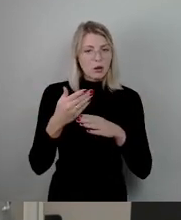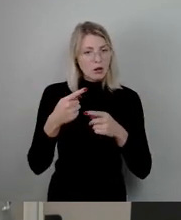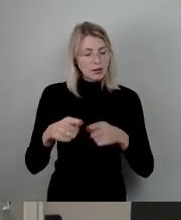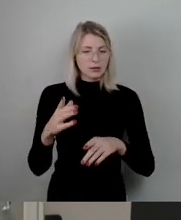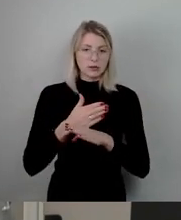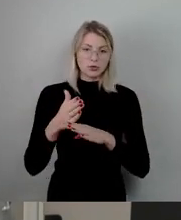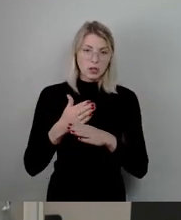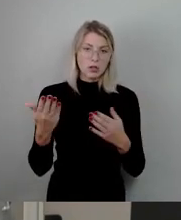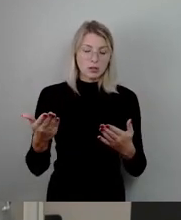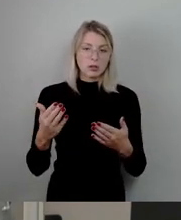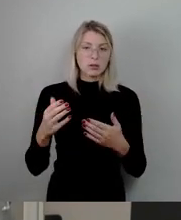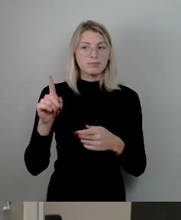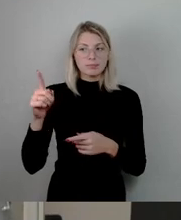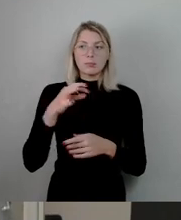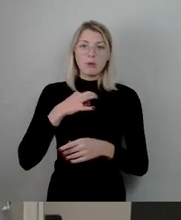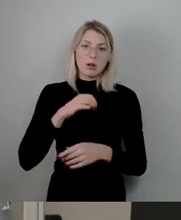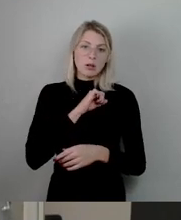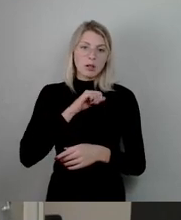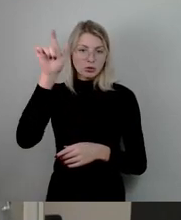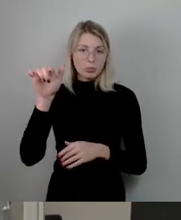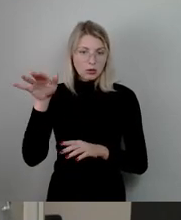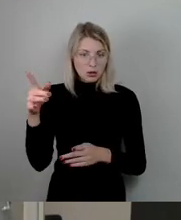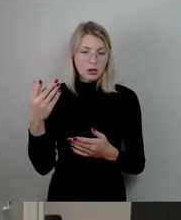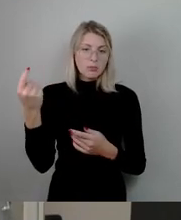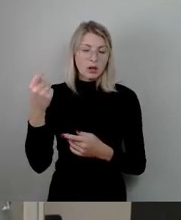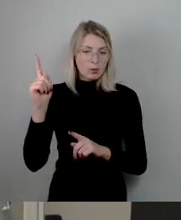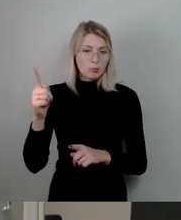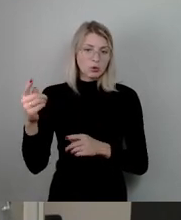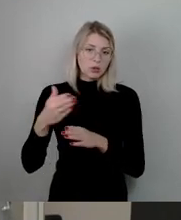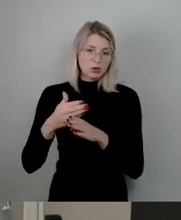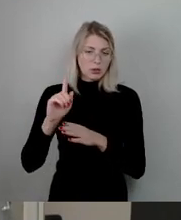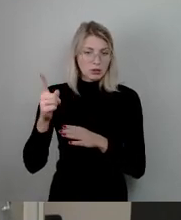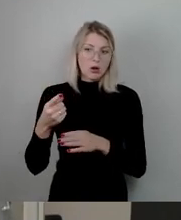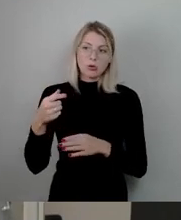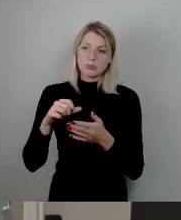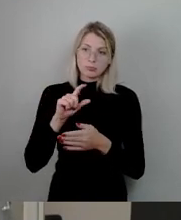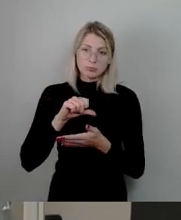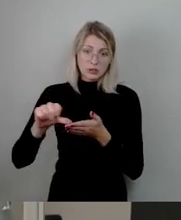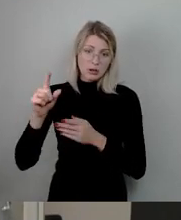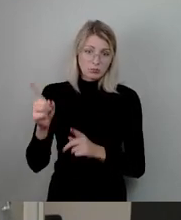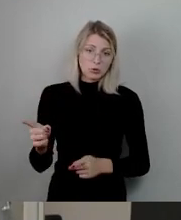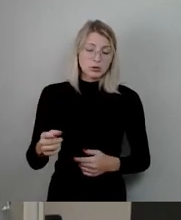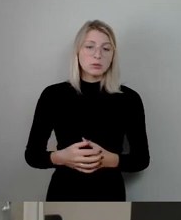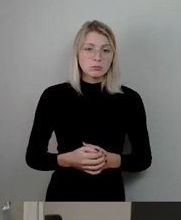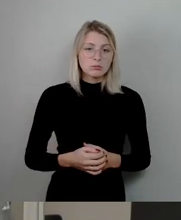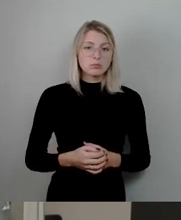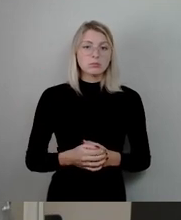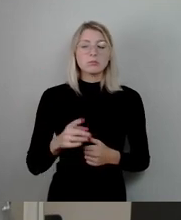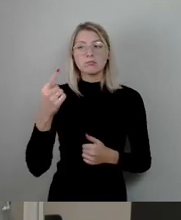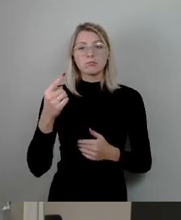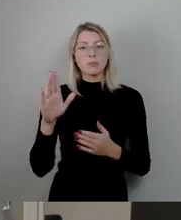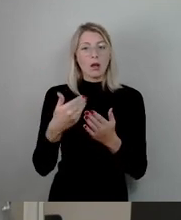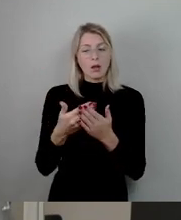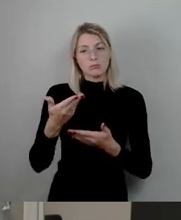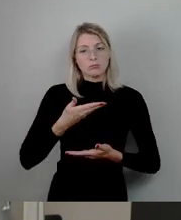eines privaten Eigentümers mit dem Betreiber und den müssen wir sozusagen bezahlen. Nach den Angaben dieses Eigentümers dann hat diese Schwimmhalle damals